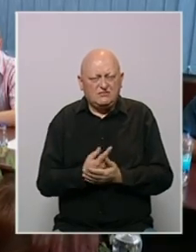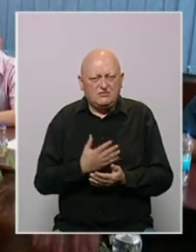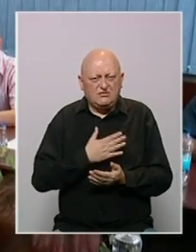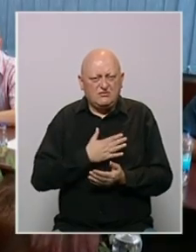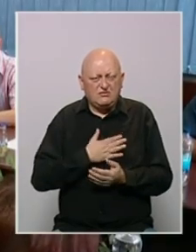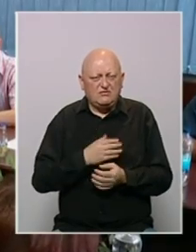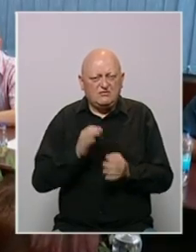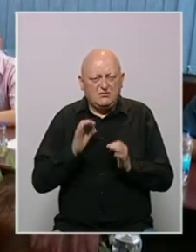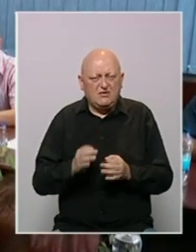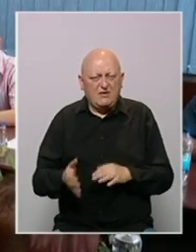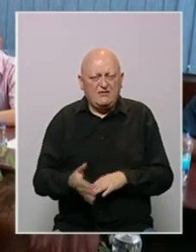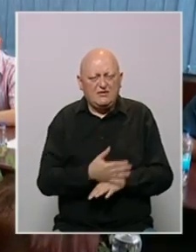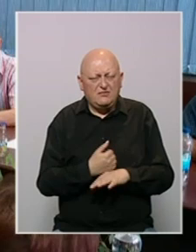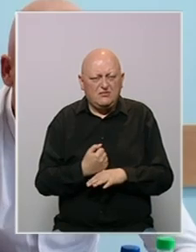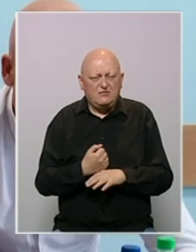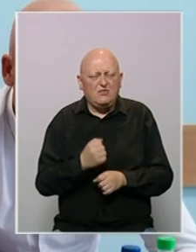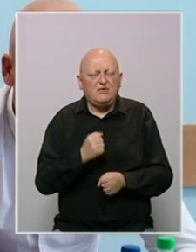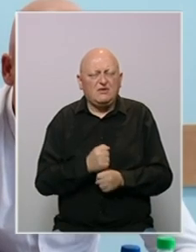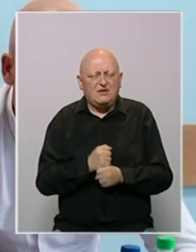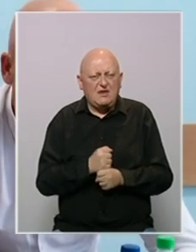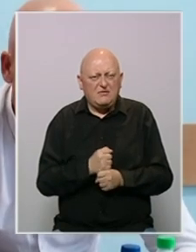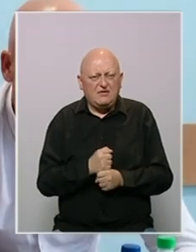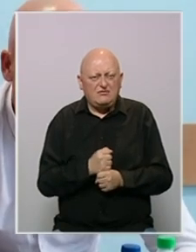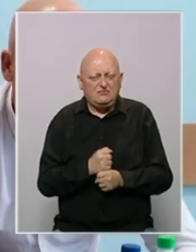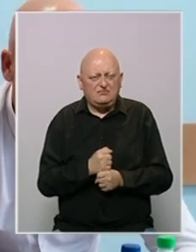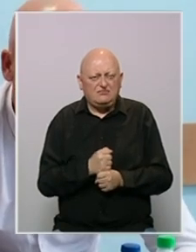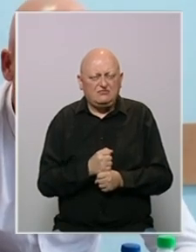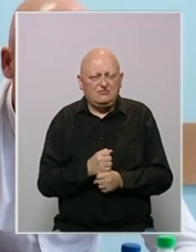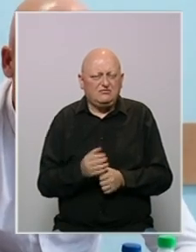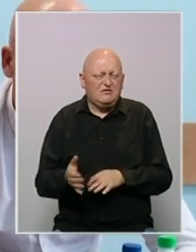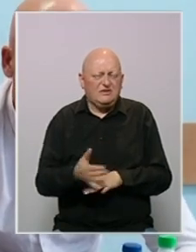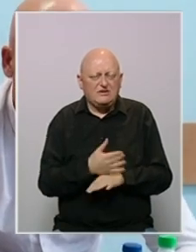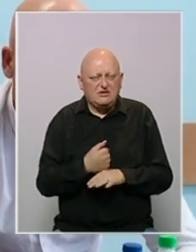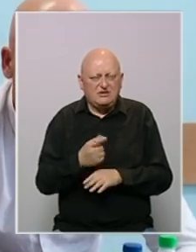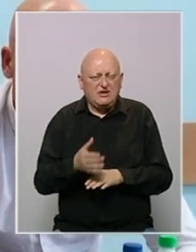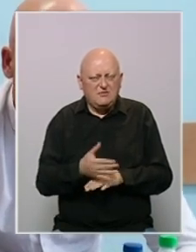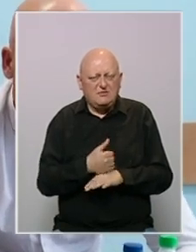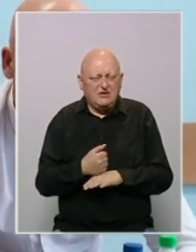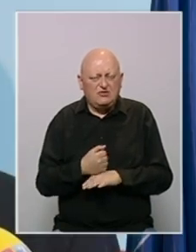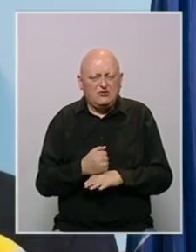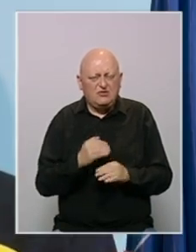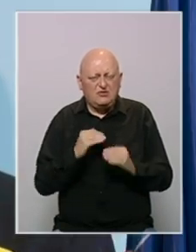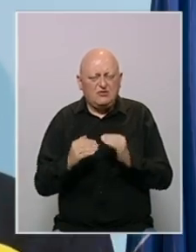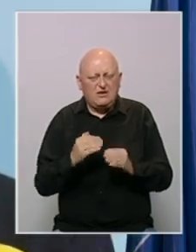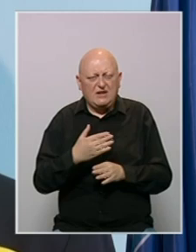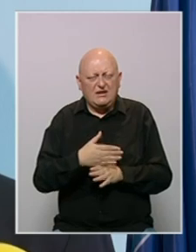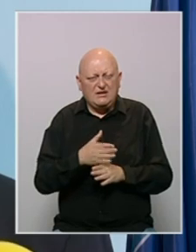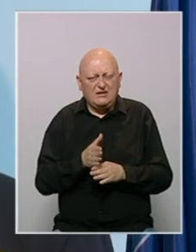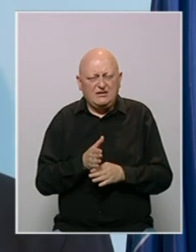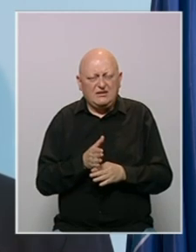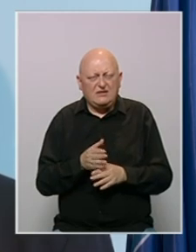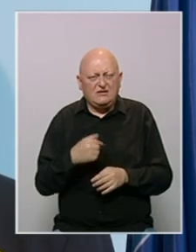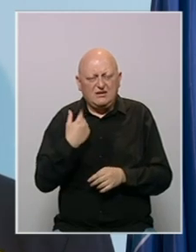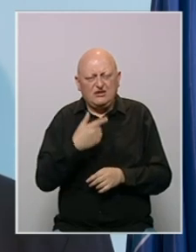svojih realnih prihoda, ostvarujemo prihode i da te prihode ravno dijelimo na